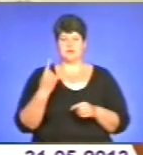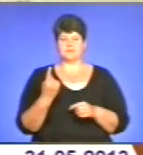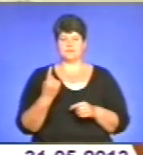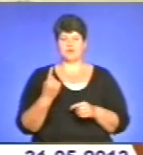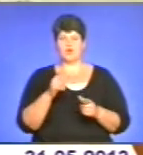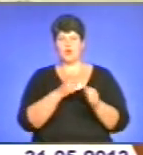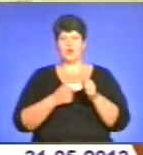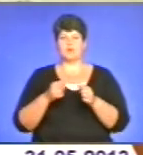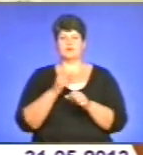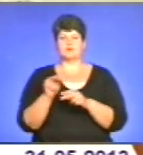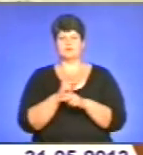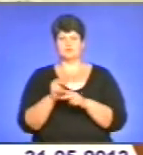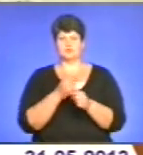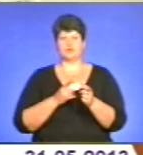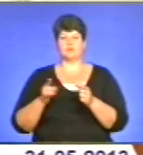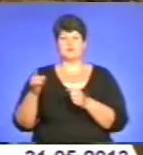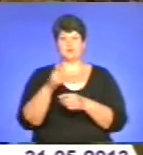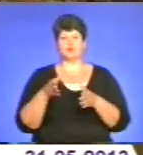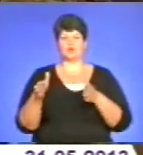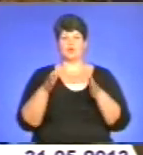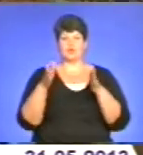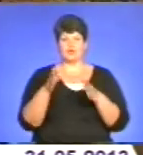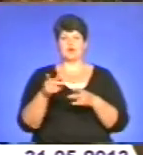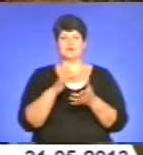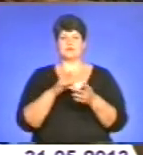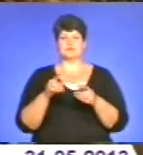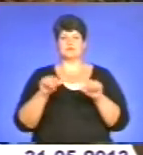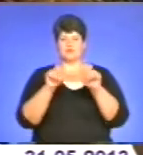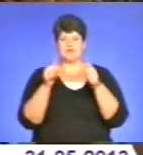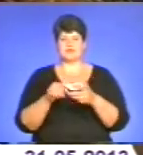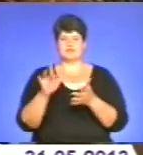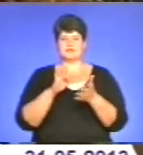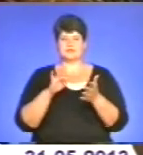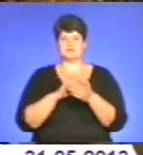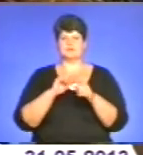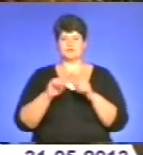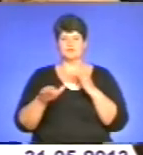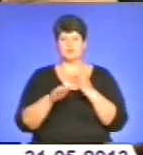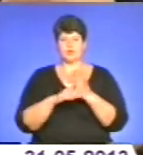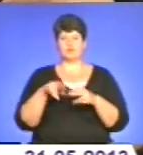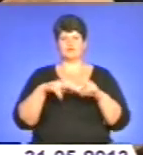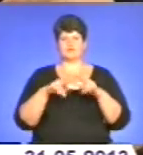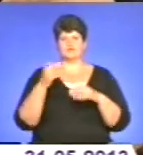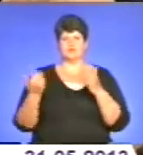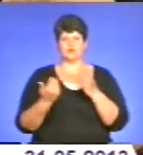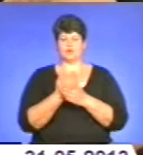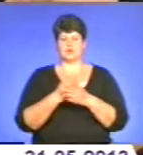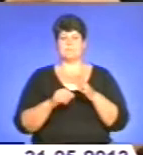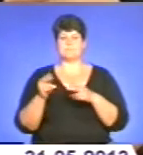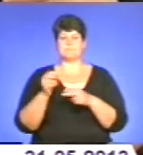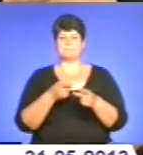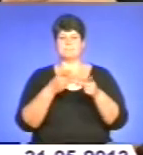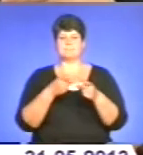'їзної дороги в Тернополі, проблеми із формуванням Центру екстреної медичної допомоги, будівництво нової біатлонної бази, повернення коштів